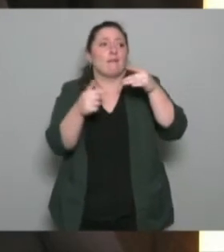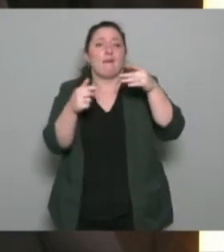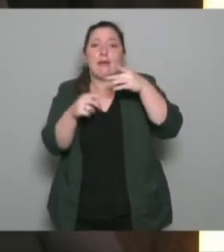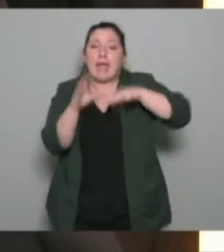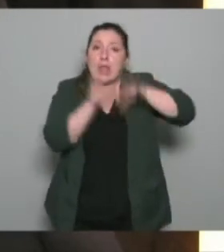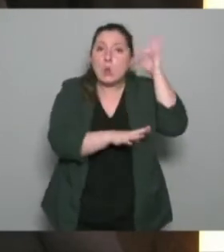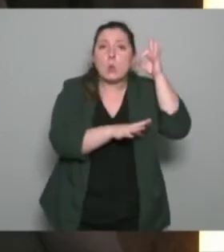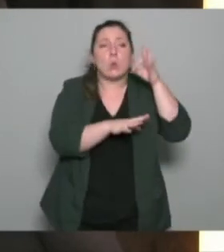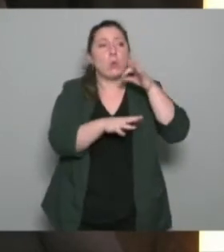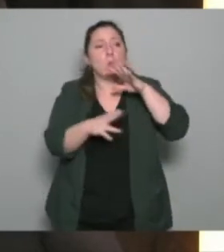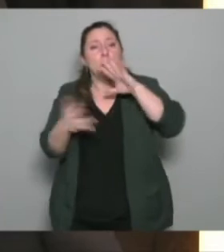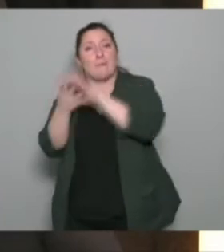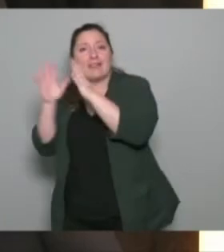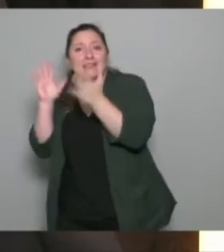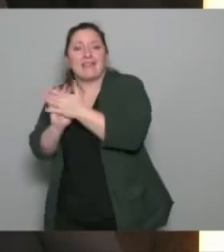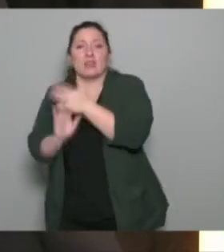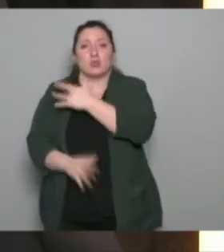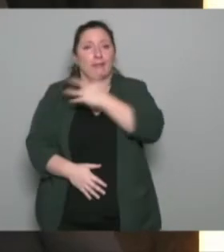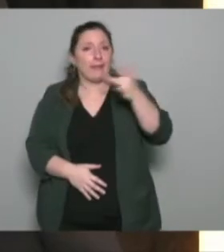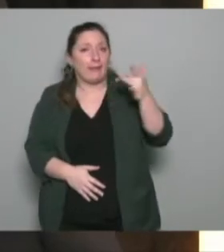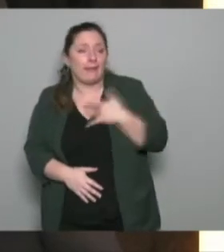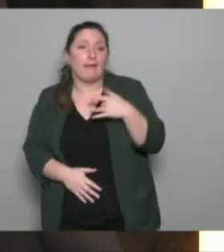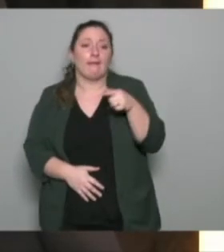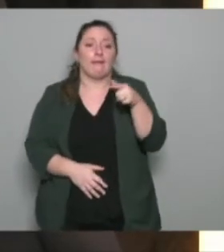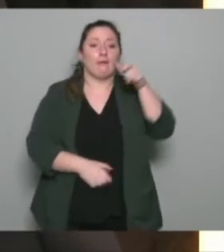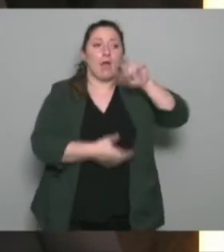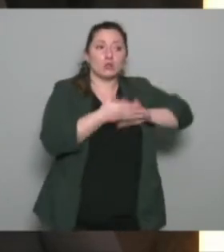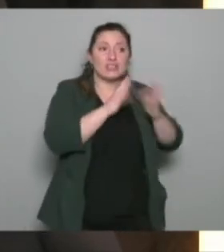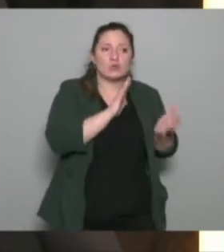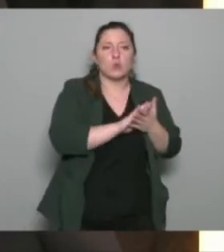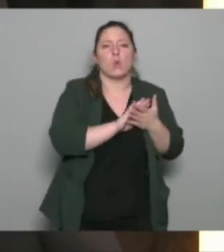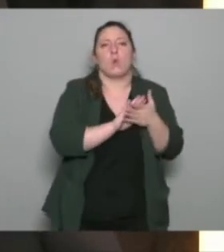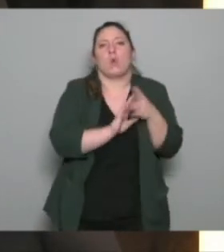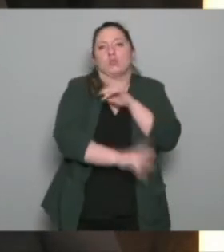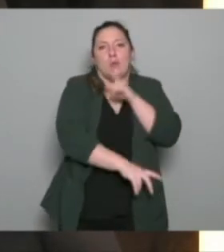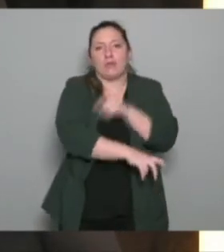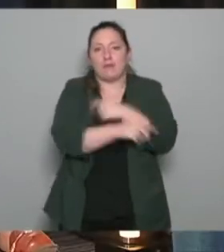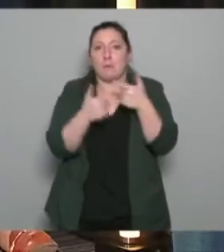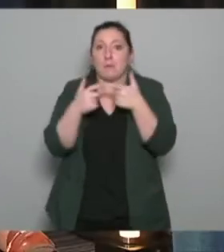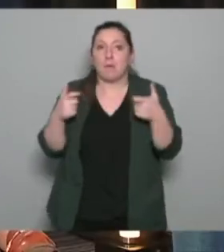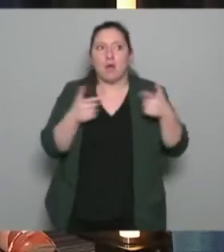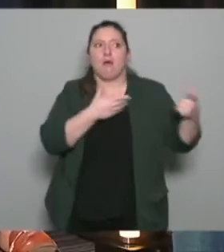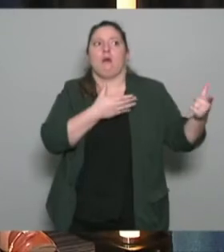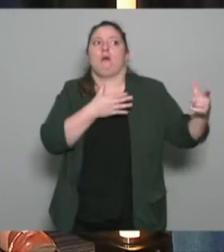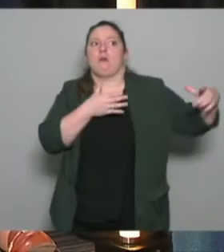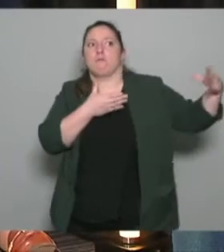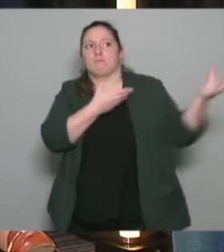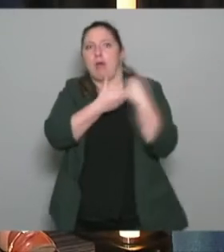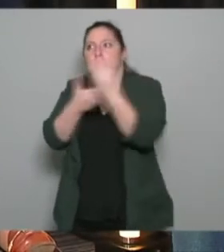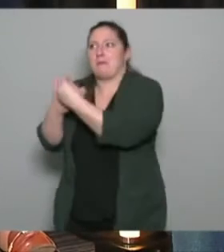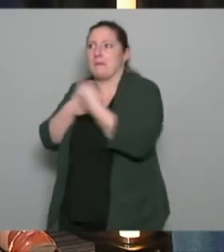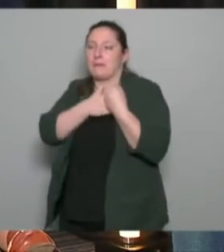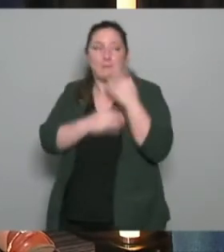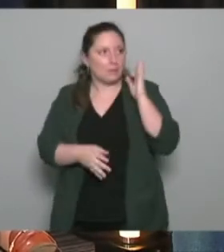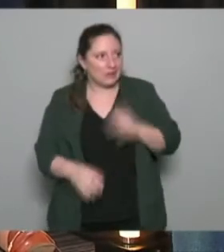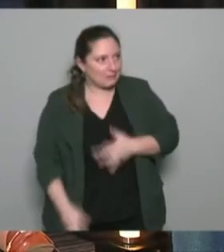praticiens de santé les associations sportives habilitées et c'est de cette manière qu'on avancera mais il ne sait peut-être pas que ça existe oui mais